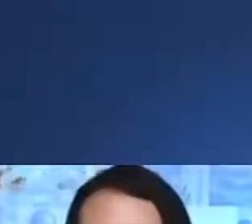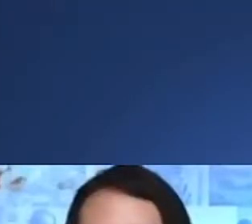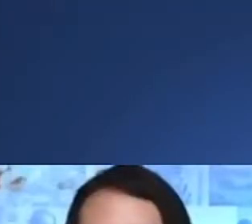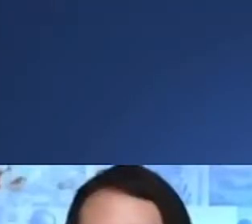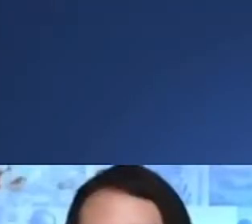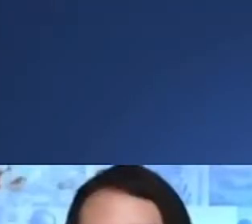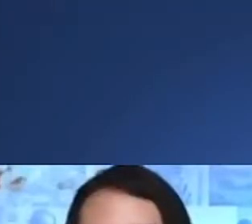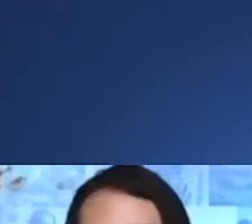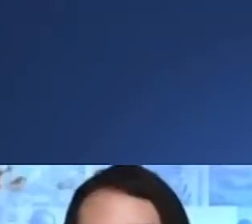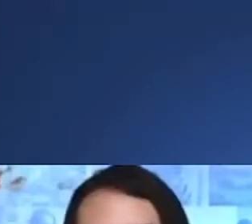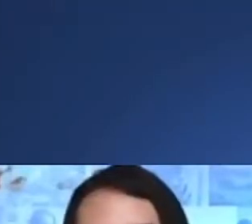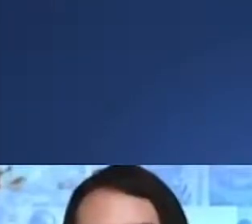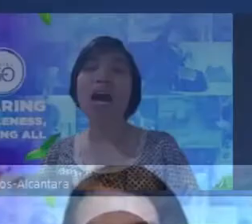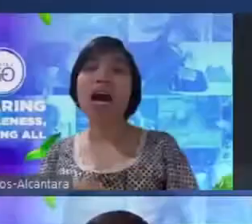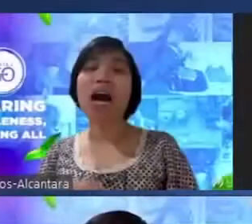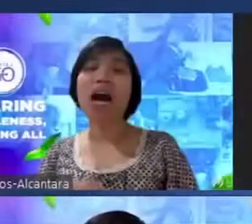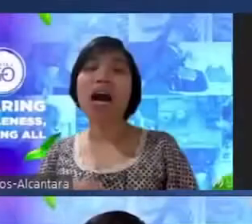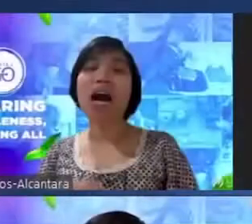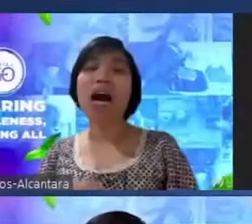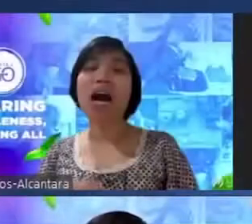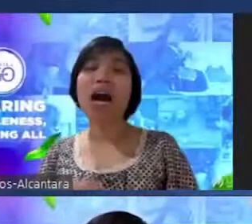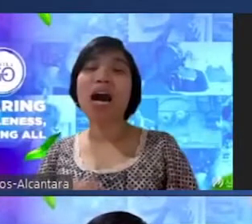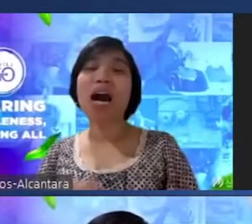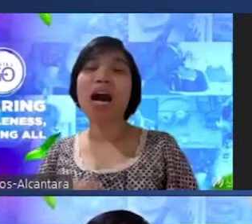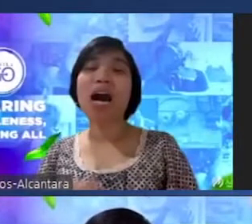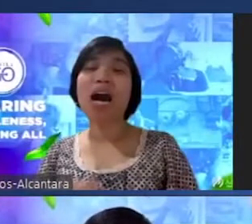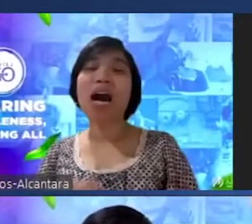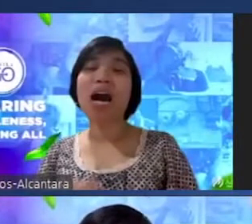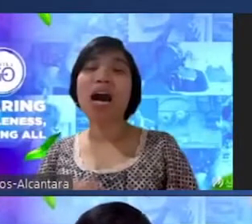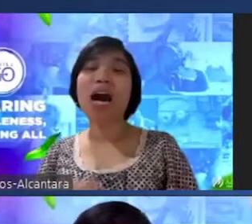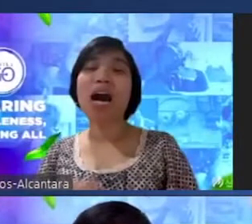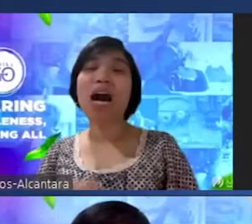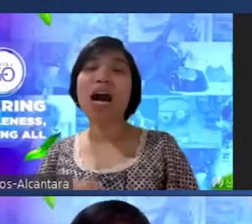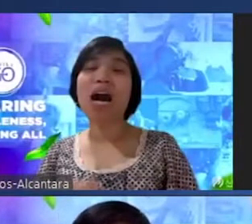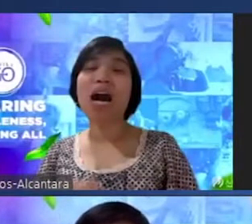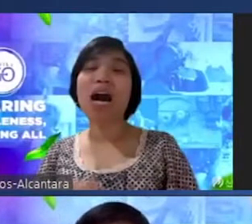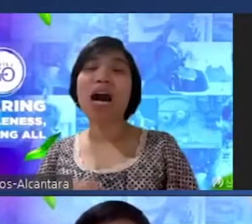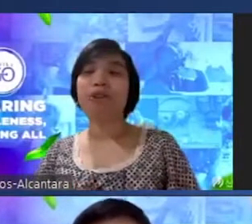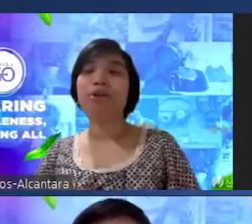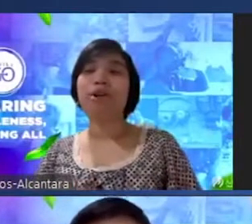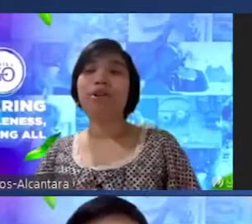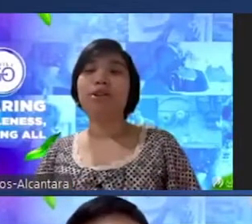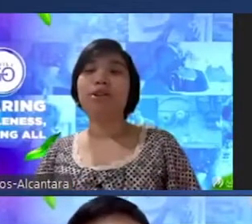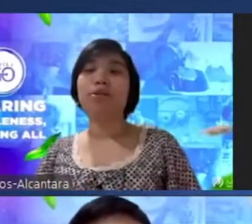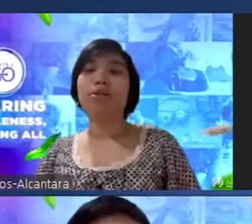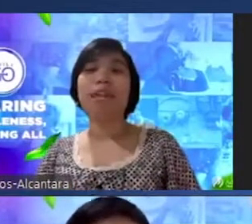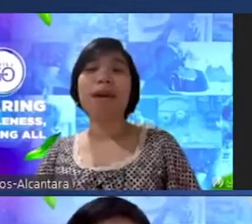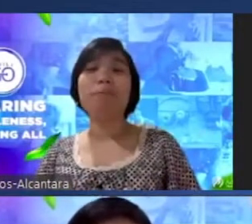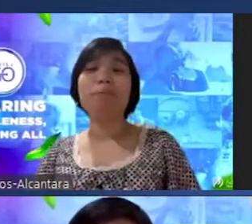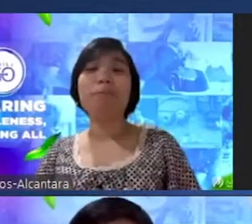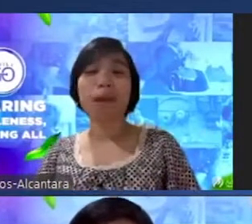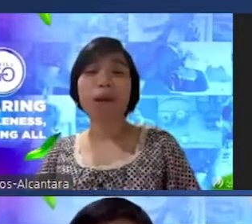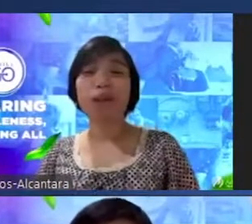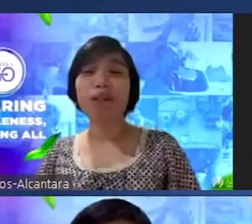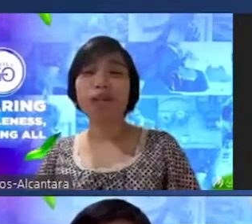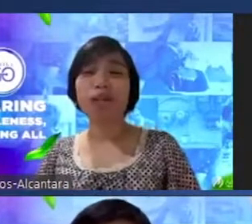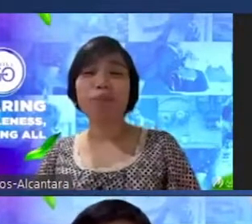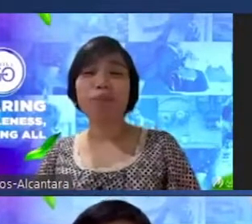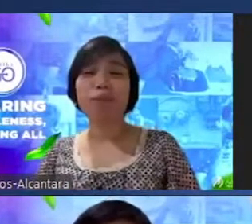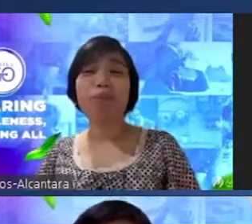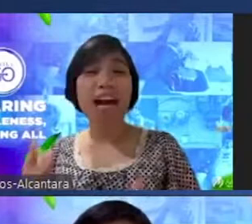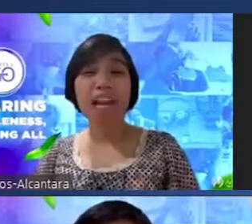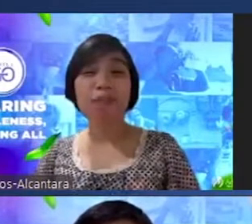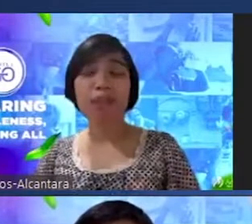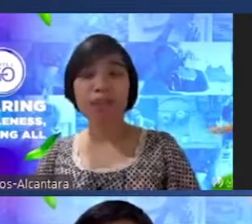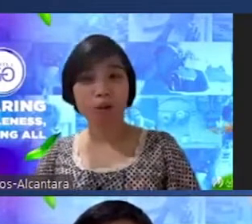a surgeon din a praying doctor is a very powerful doctor so usually I pray before my surgery pero minsan